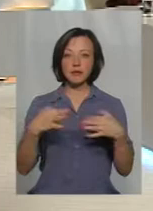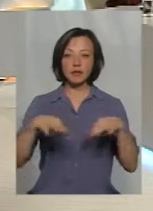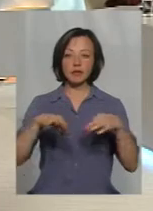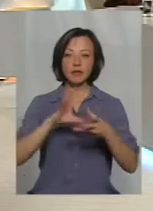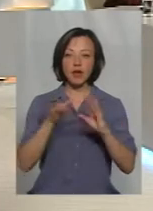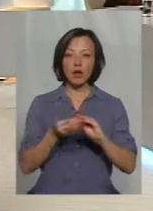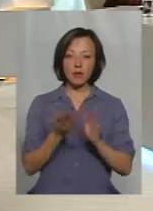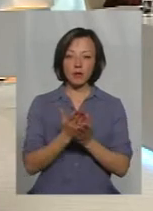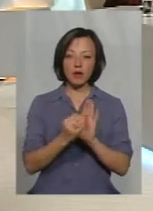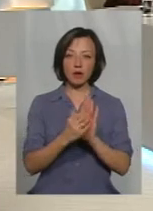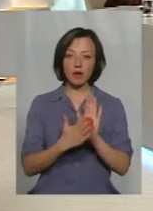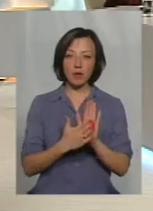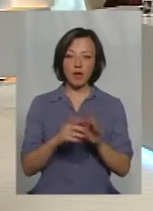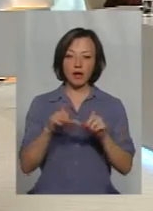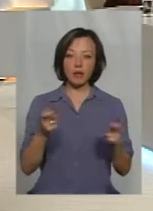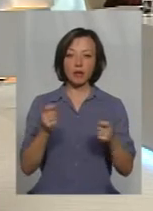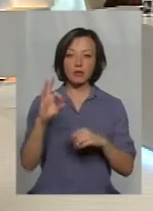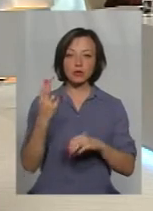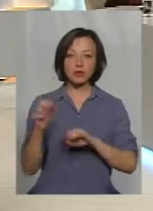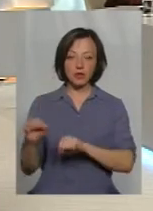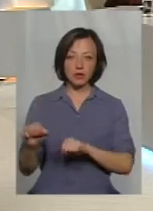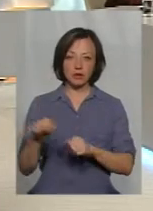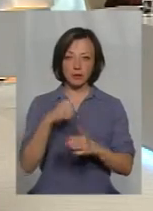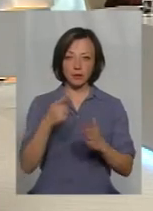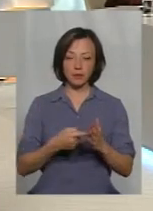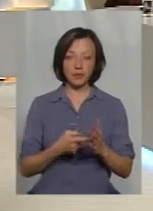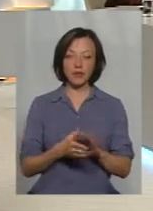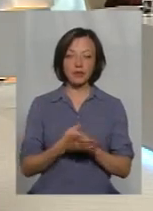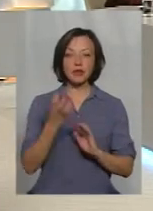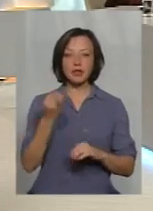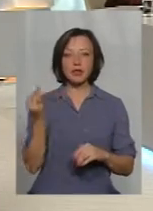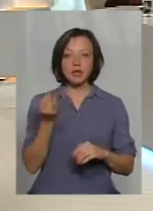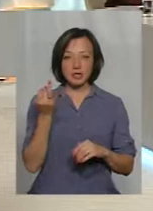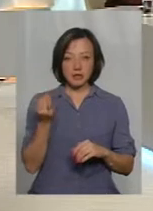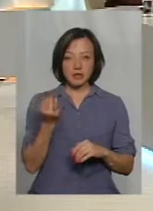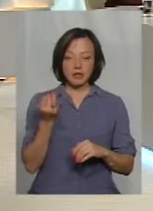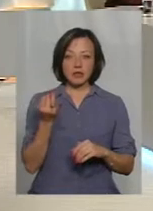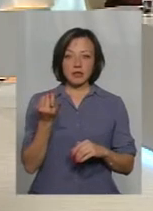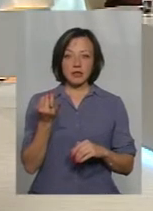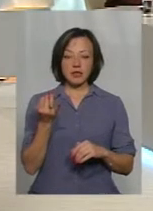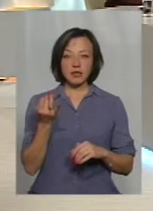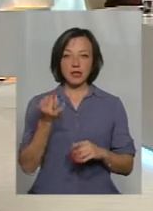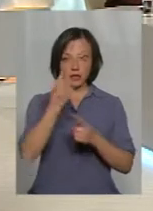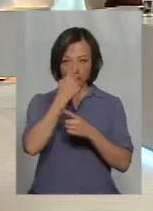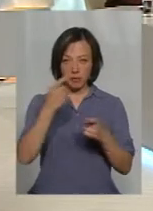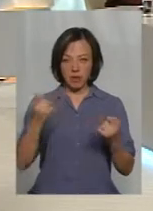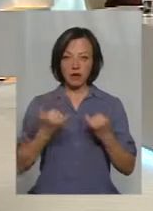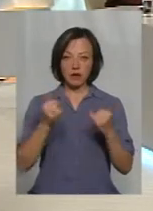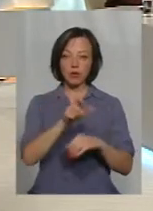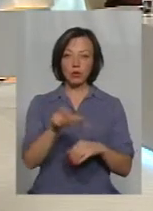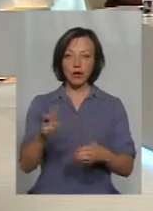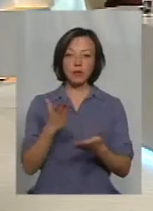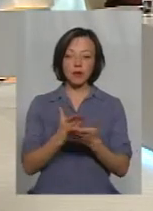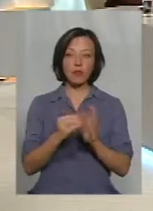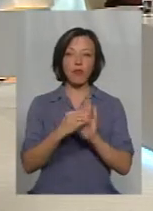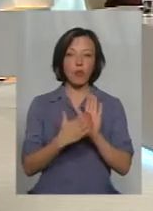взагалом перебуває на обліку в департаменті соцзахисту? Ще дуже цікава інформація для тих людей, які